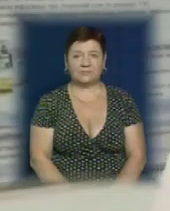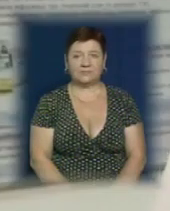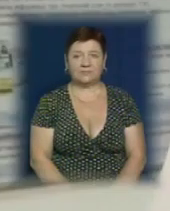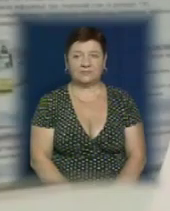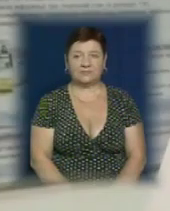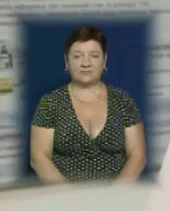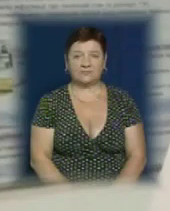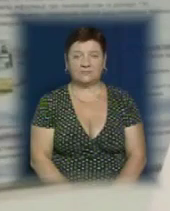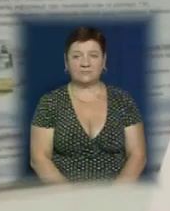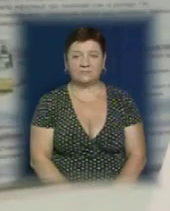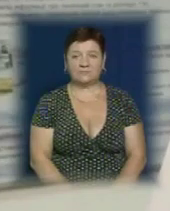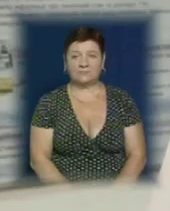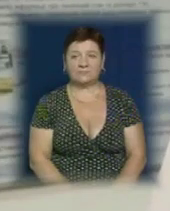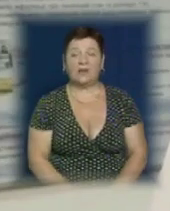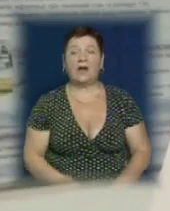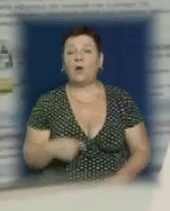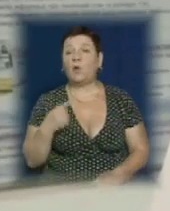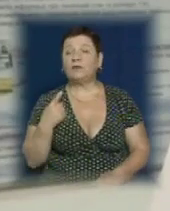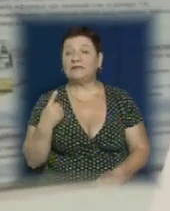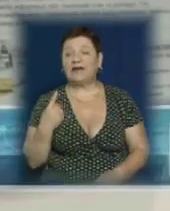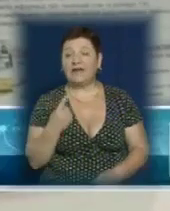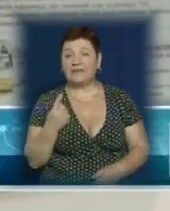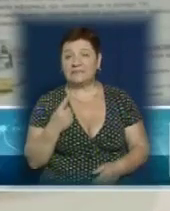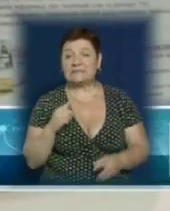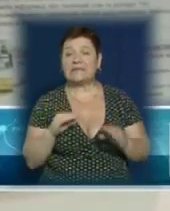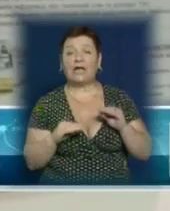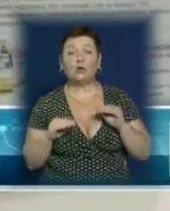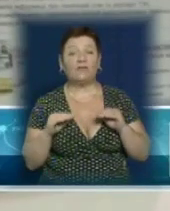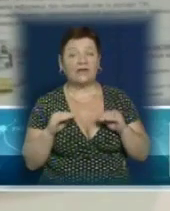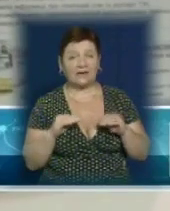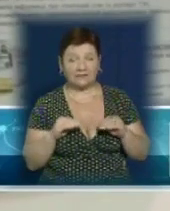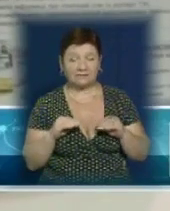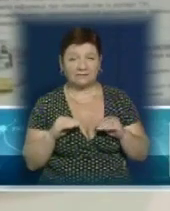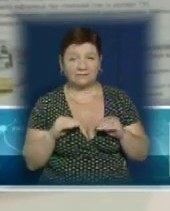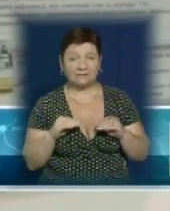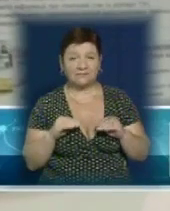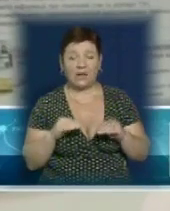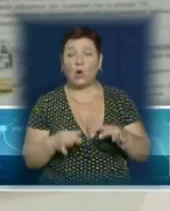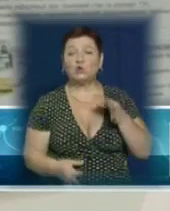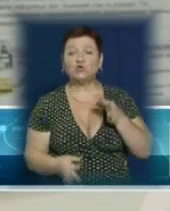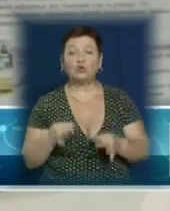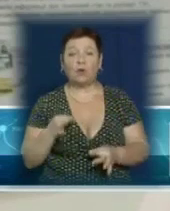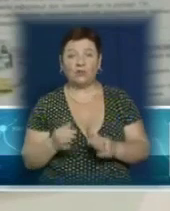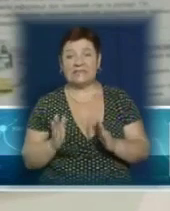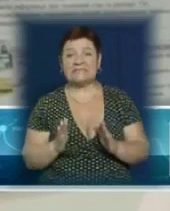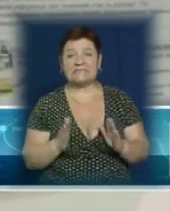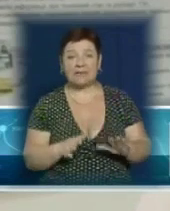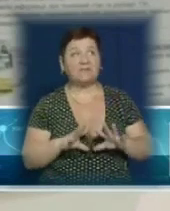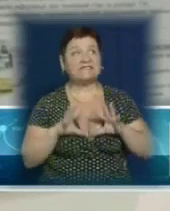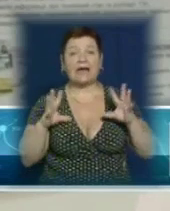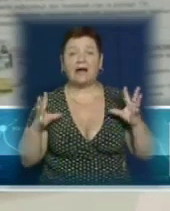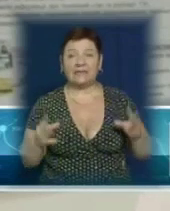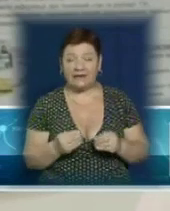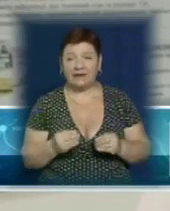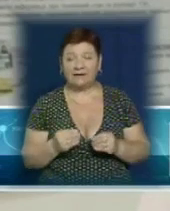Залежність судової влади – одна із складових судової системи взагалі і судової